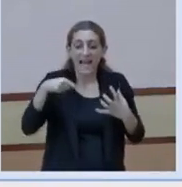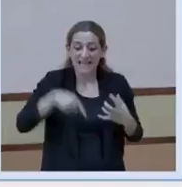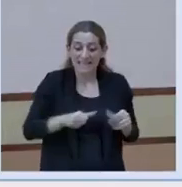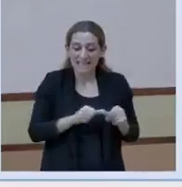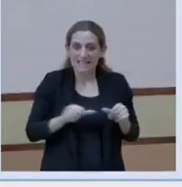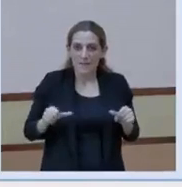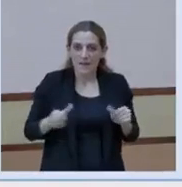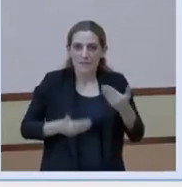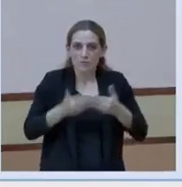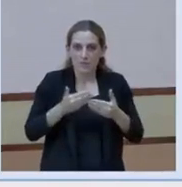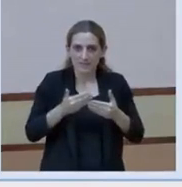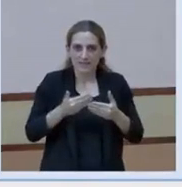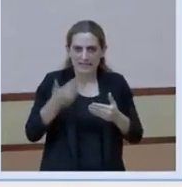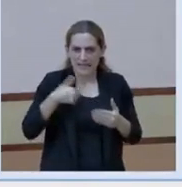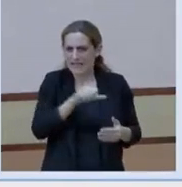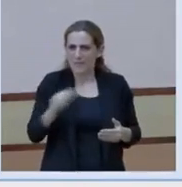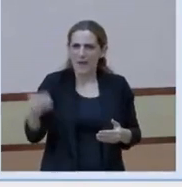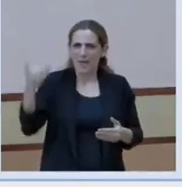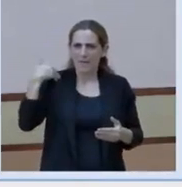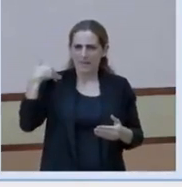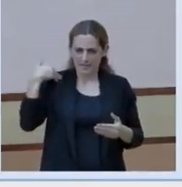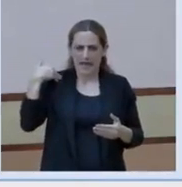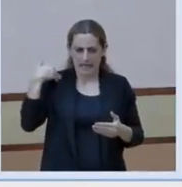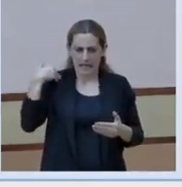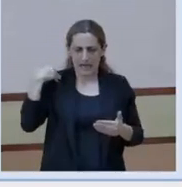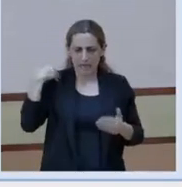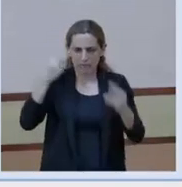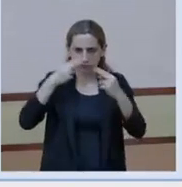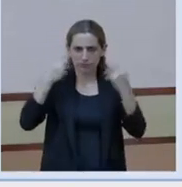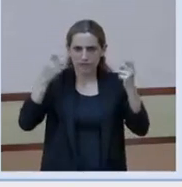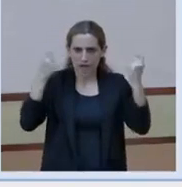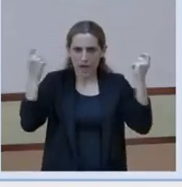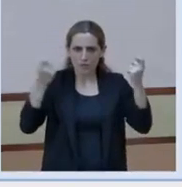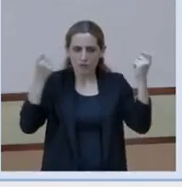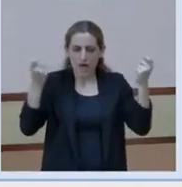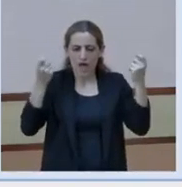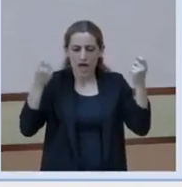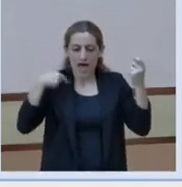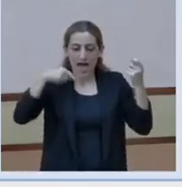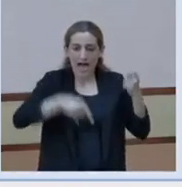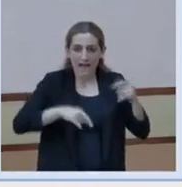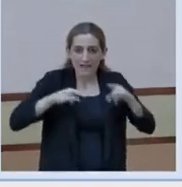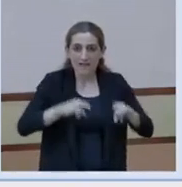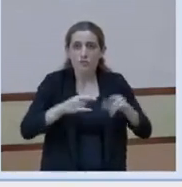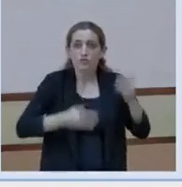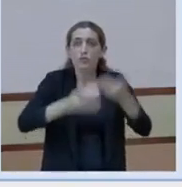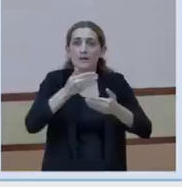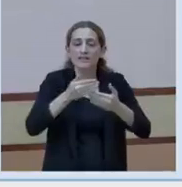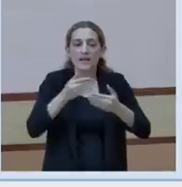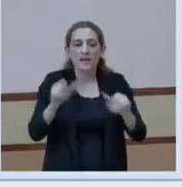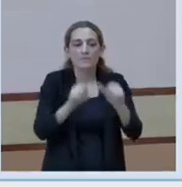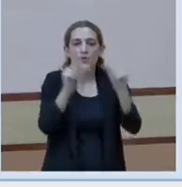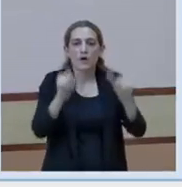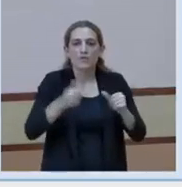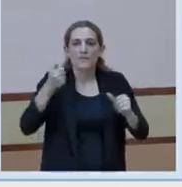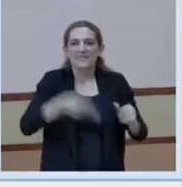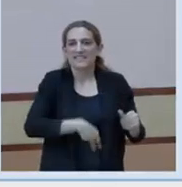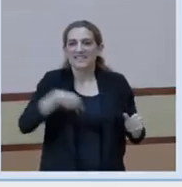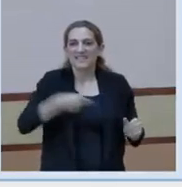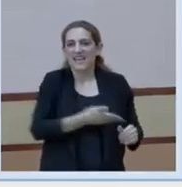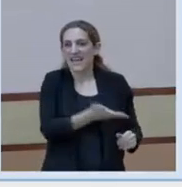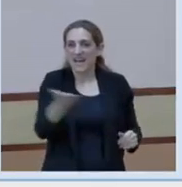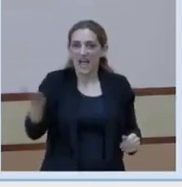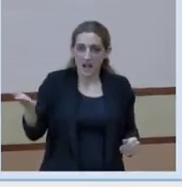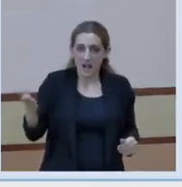setmana, que ja van anunciar la setmana passada, que aquest dilluns començarien d'una manera més generalitzada.